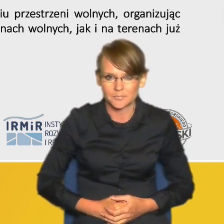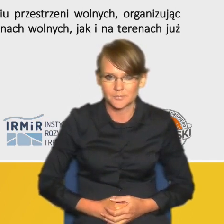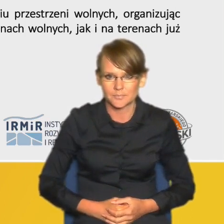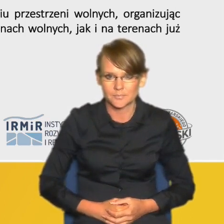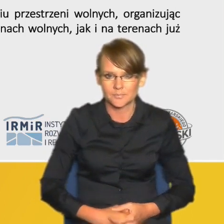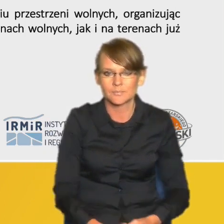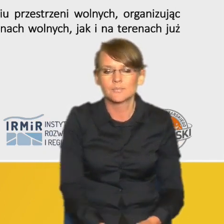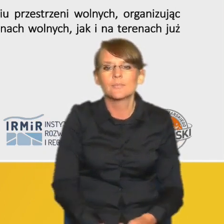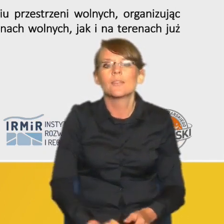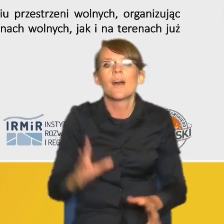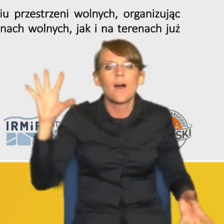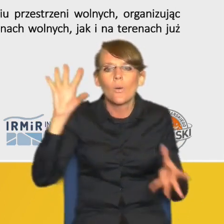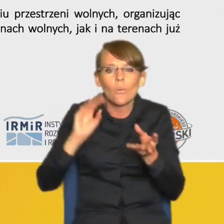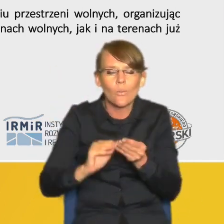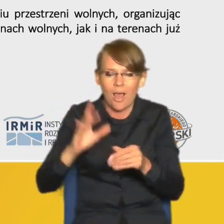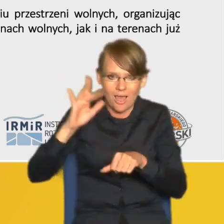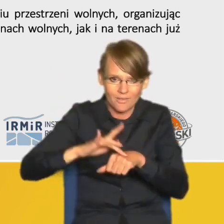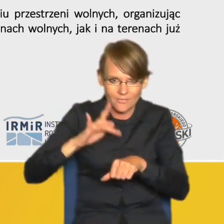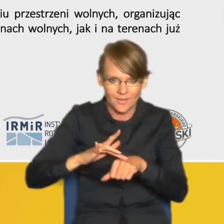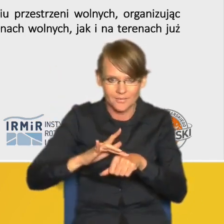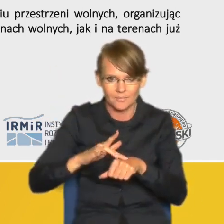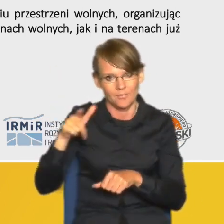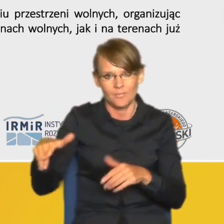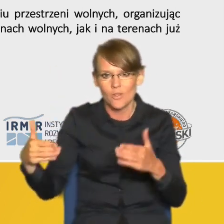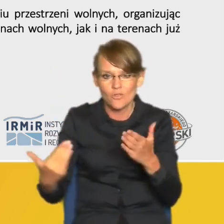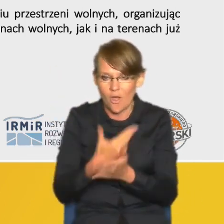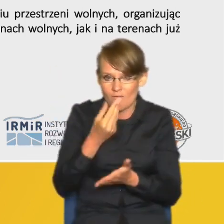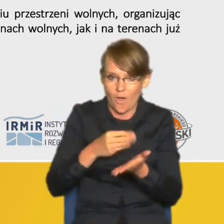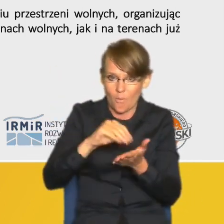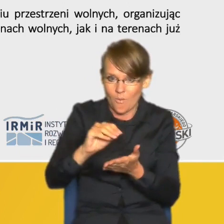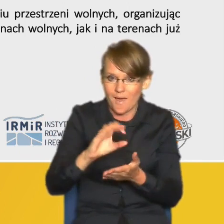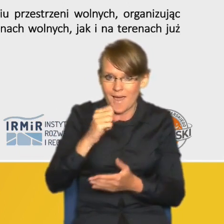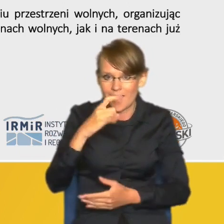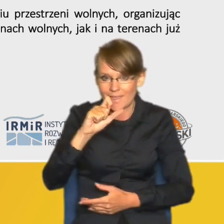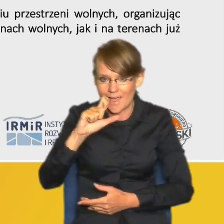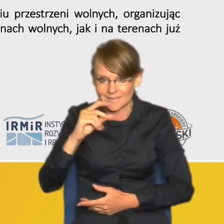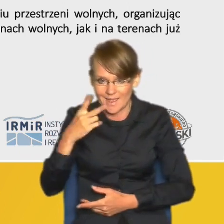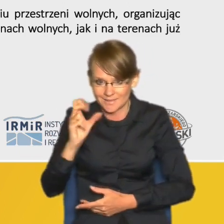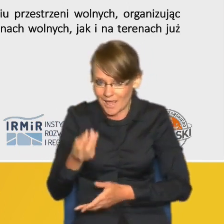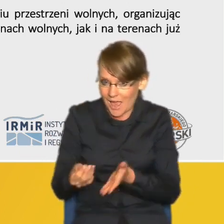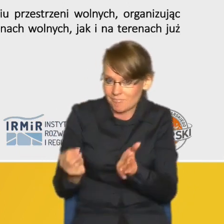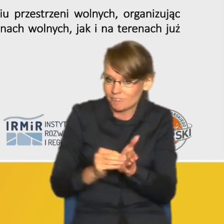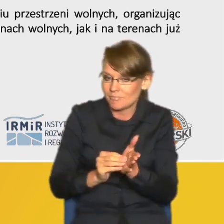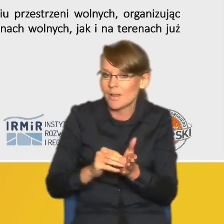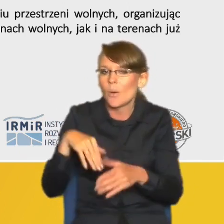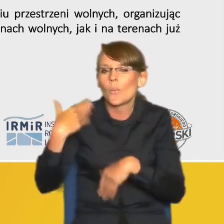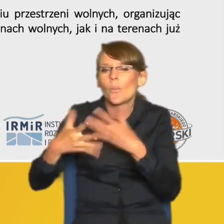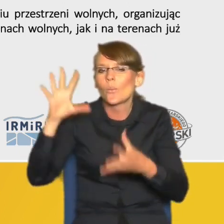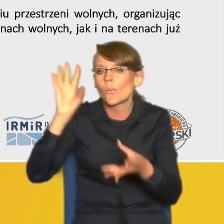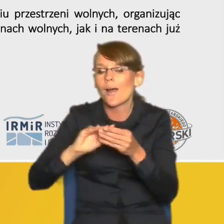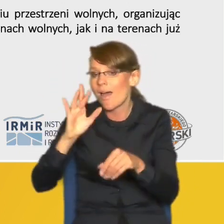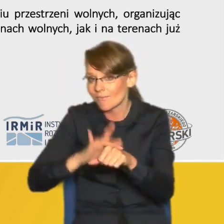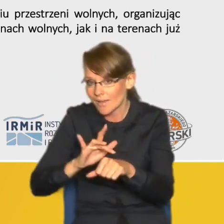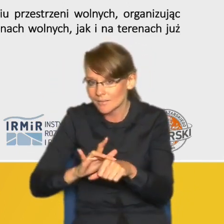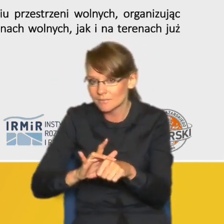efekt sumaryczny wprowadzenia takiej nowej opłaty adiacenckiej no to ona na pewno będzie za jednym z tych